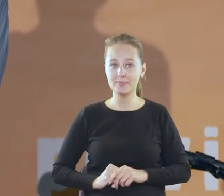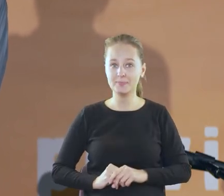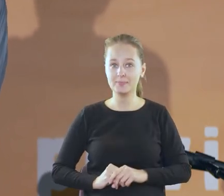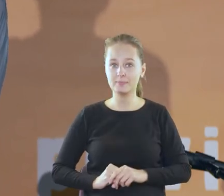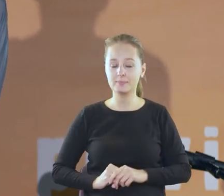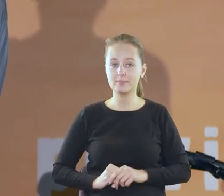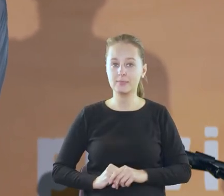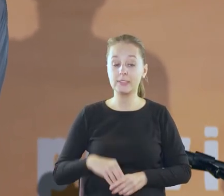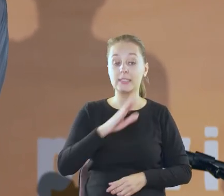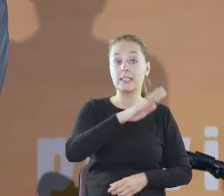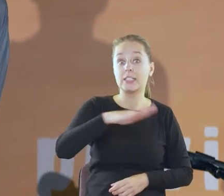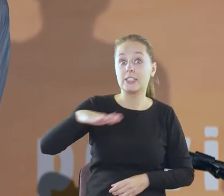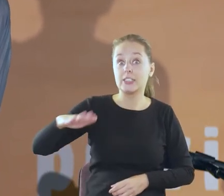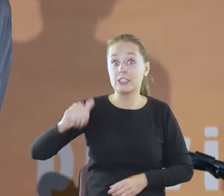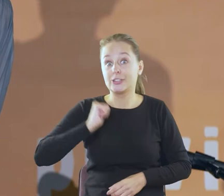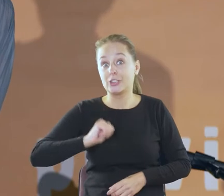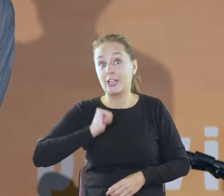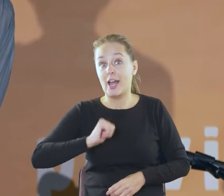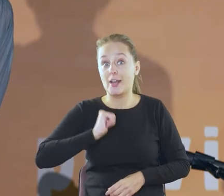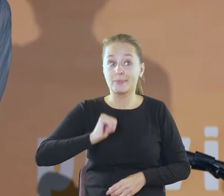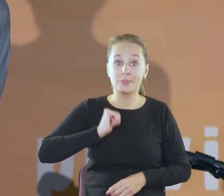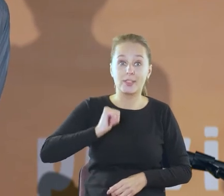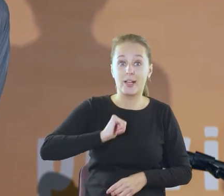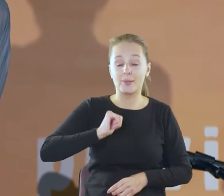czekają wieczór dzieci,